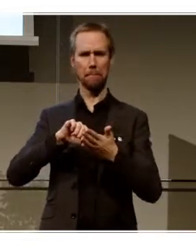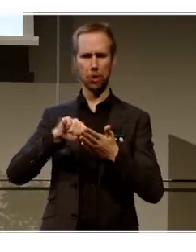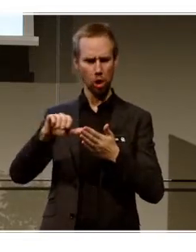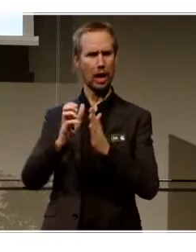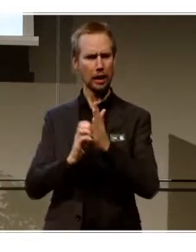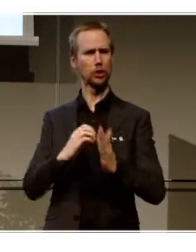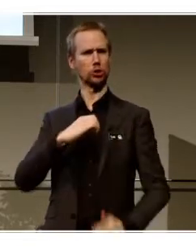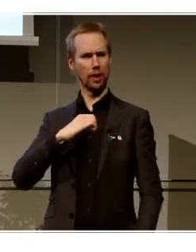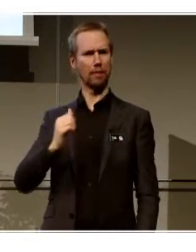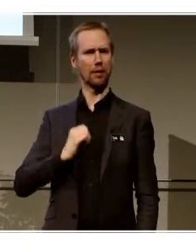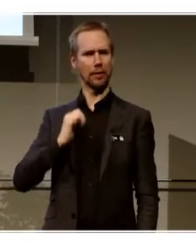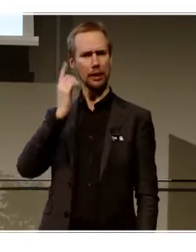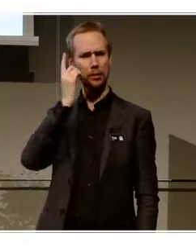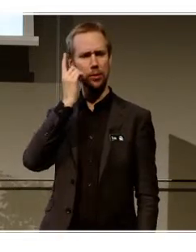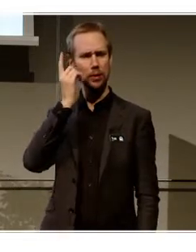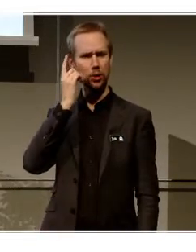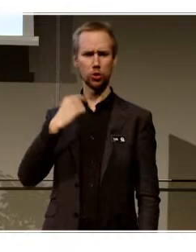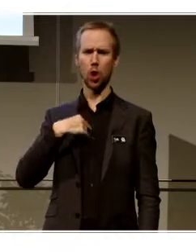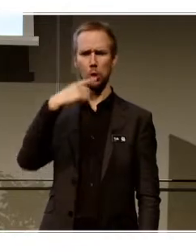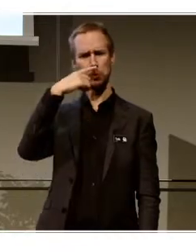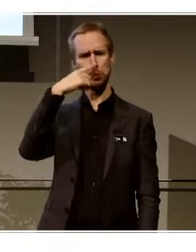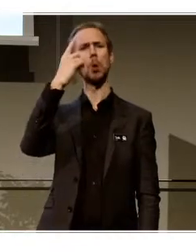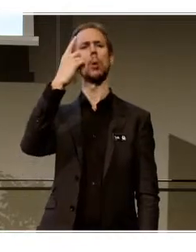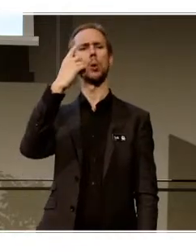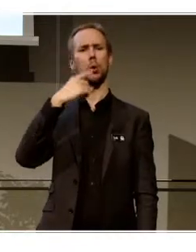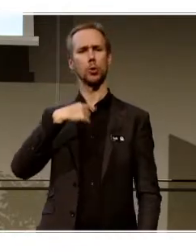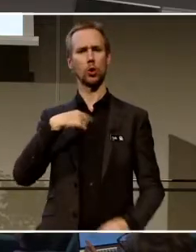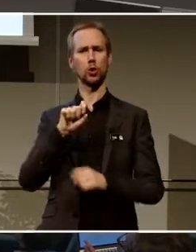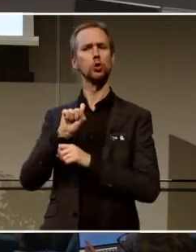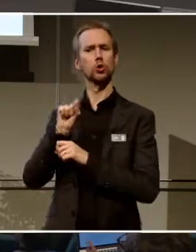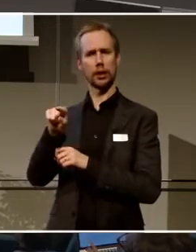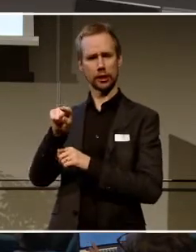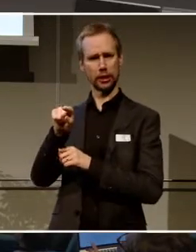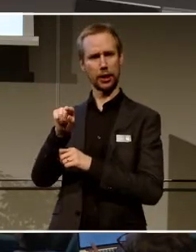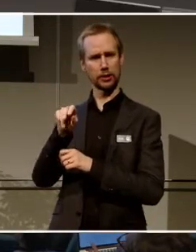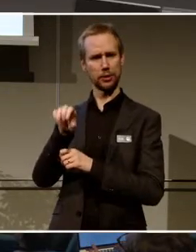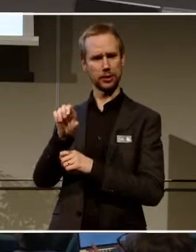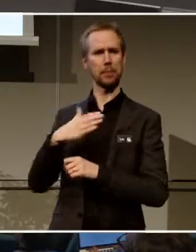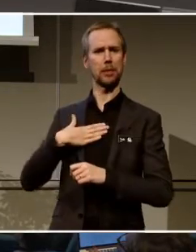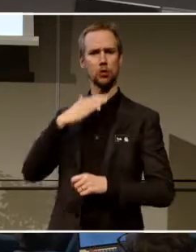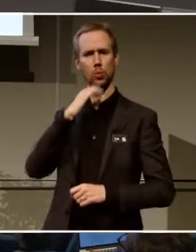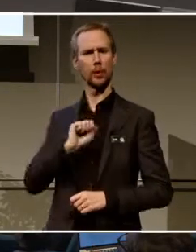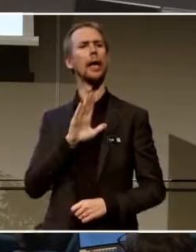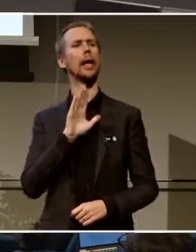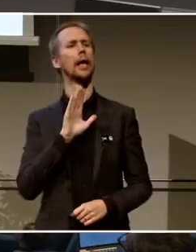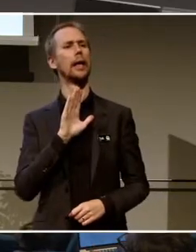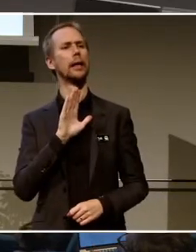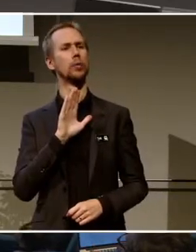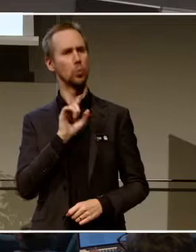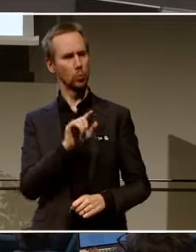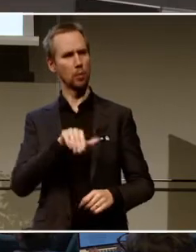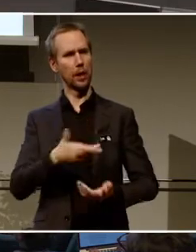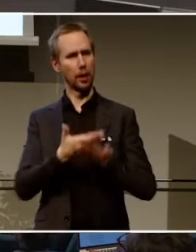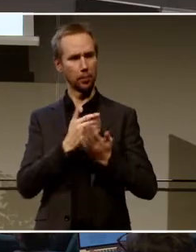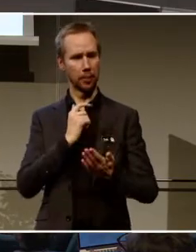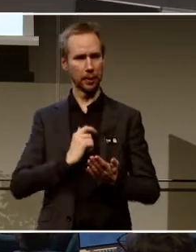telefonen. Jag var så stolt att jag skickade ett meddelande till min son. Det är din förtjänst. Och det är liksom